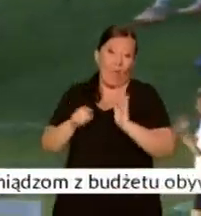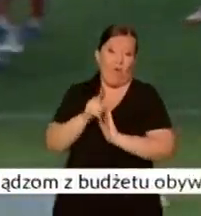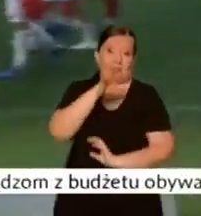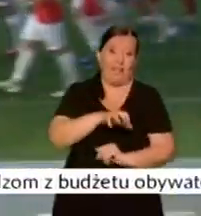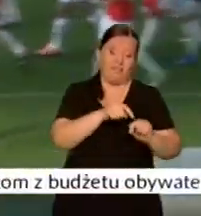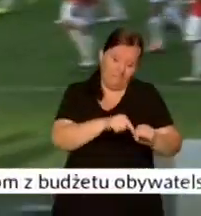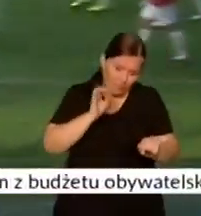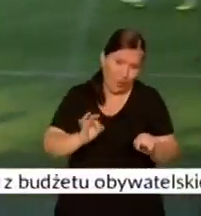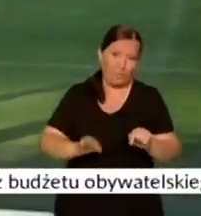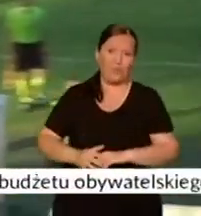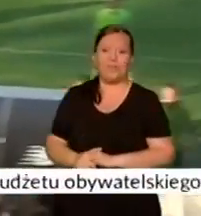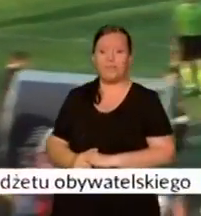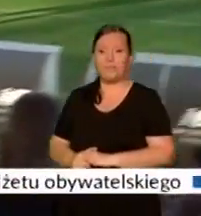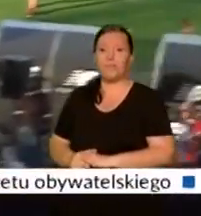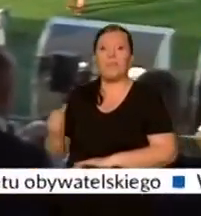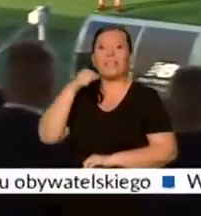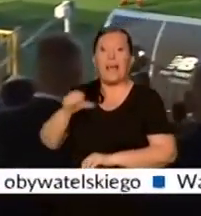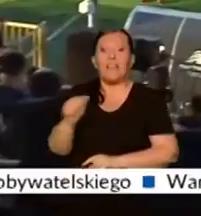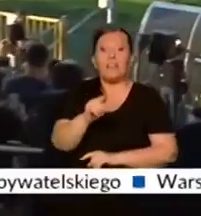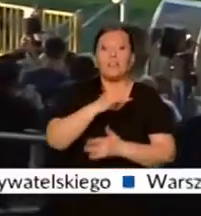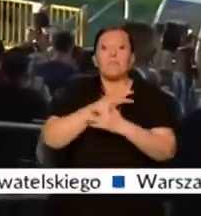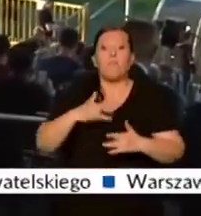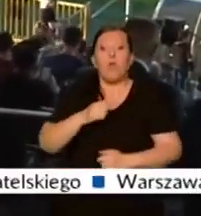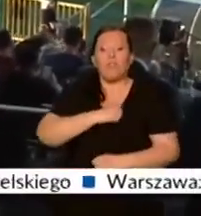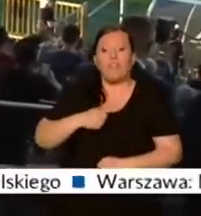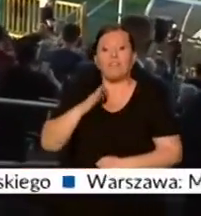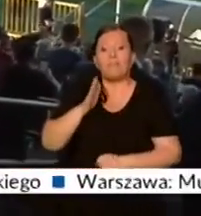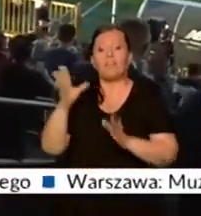dobrze nam się to przytrafiło. Za tydzień poloniści zagrają na wyjeździe z ŁKS-em Łomża.